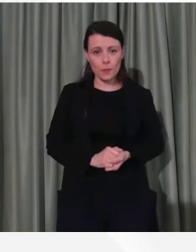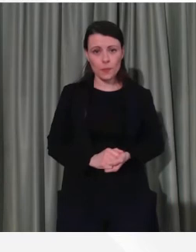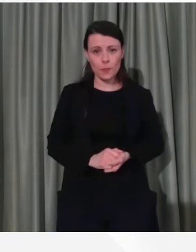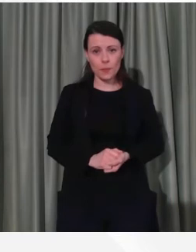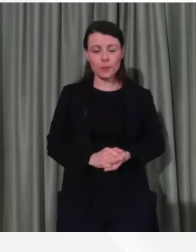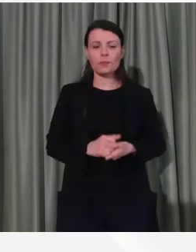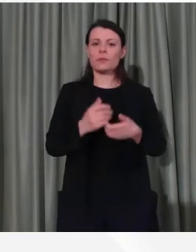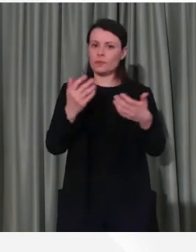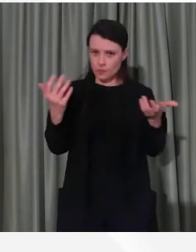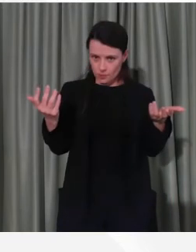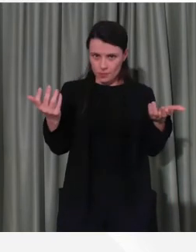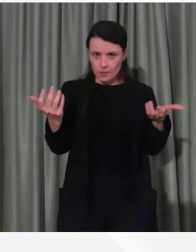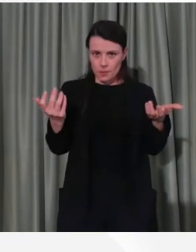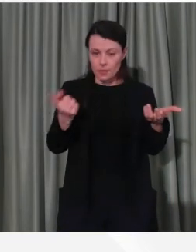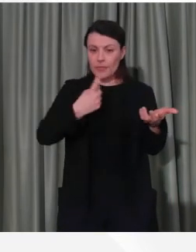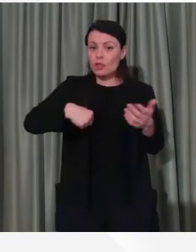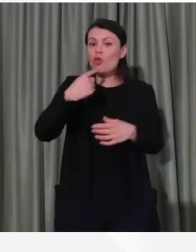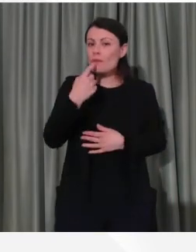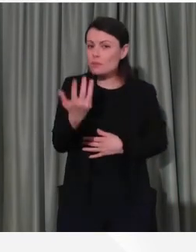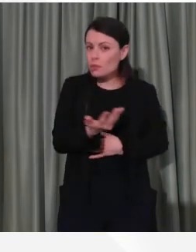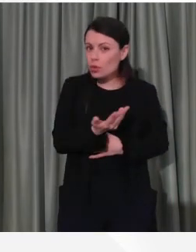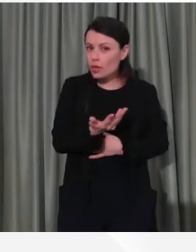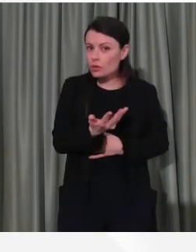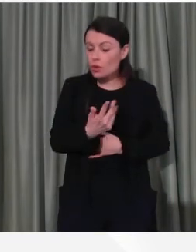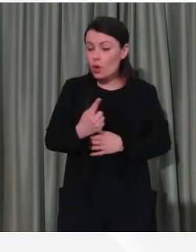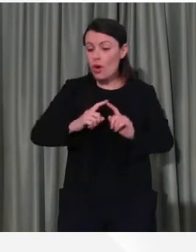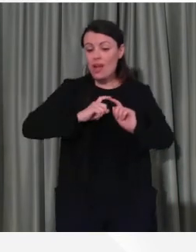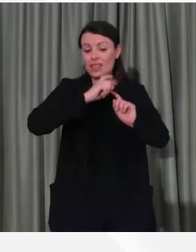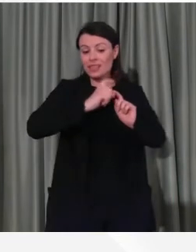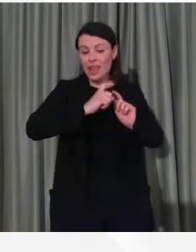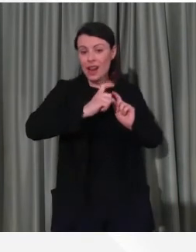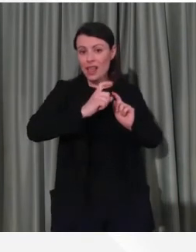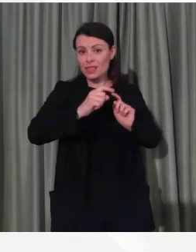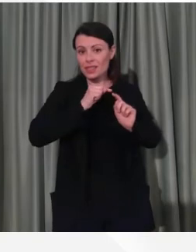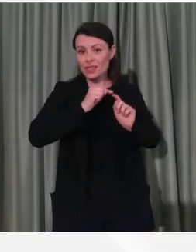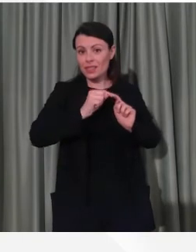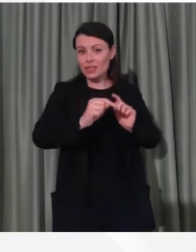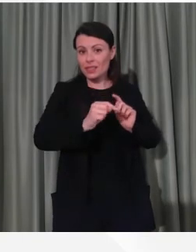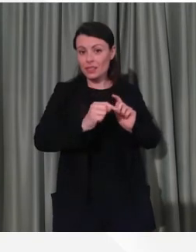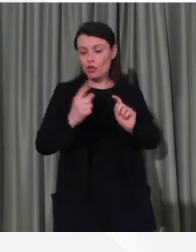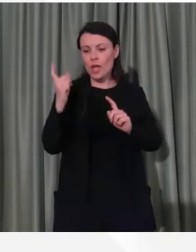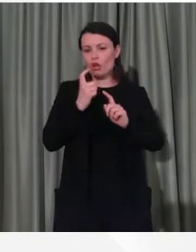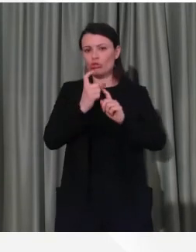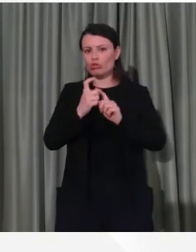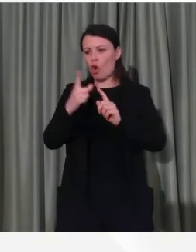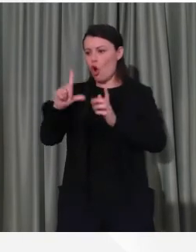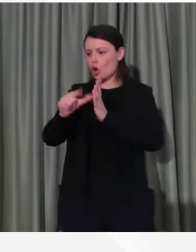Abbiamo detto che il trend sta migliorando, valutandolo su più giorni, infatti l'assessore Gallera in questo